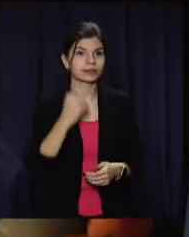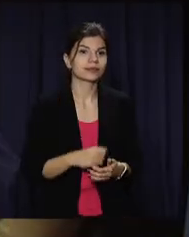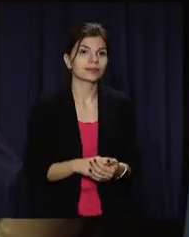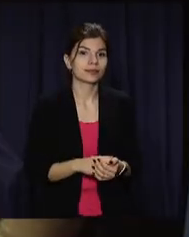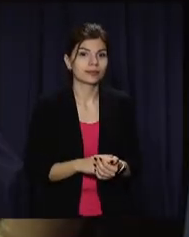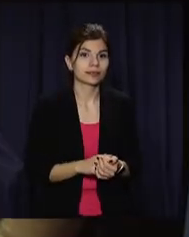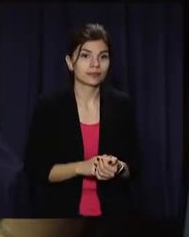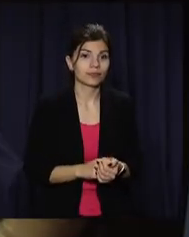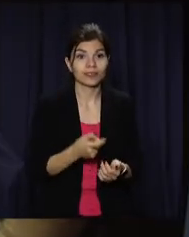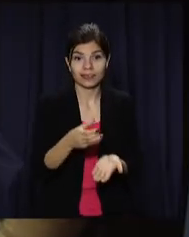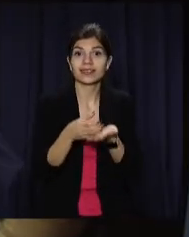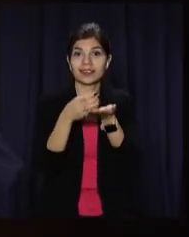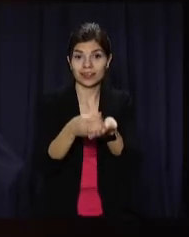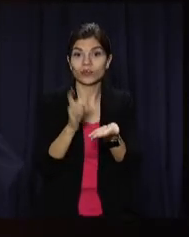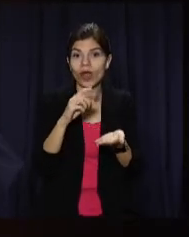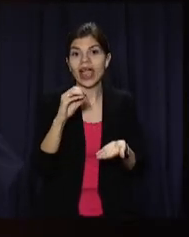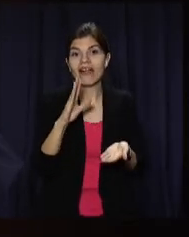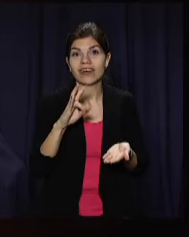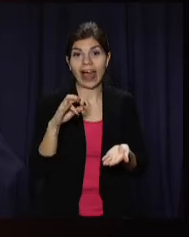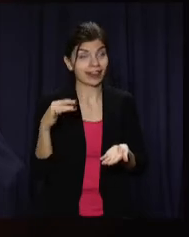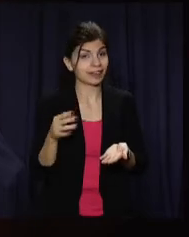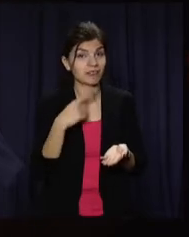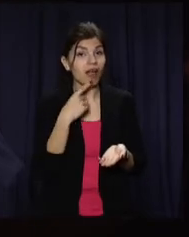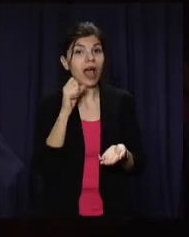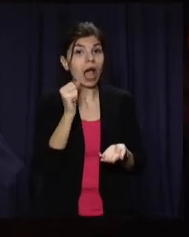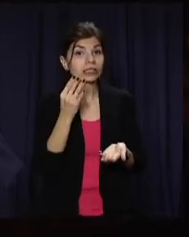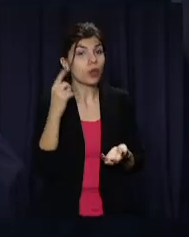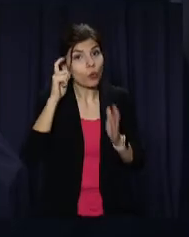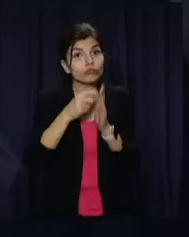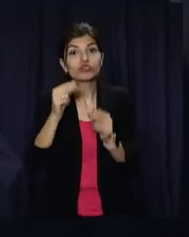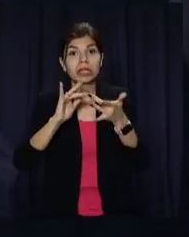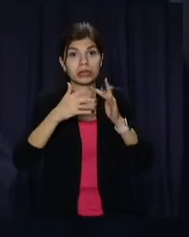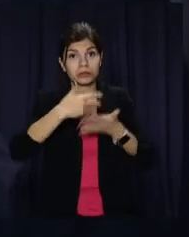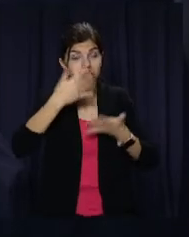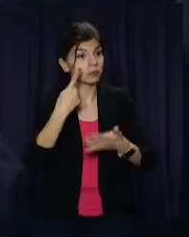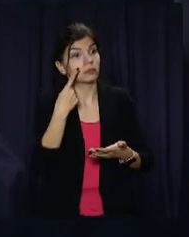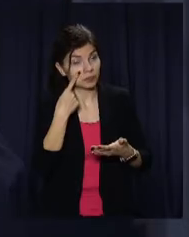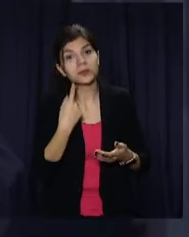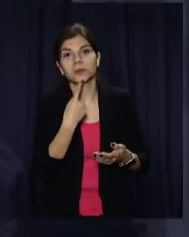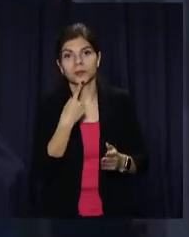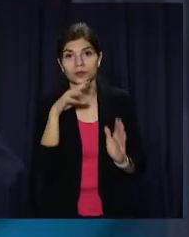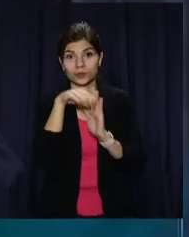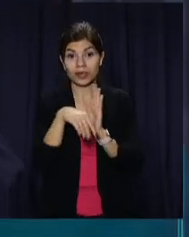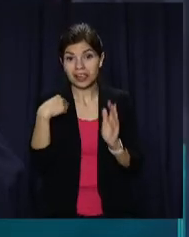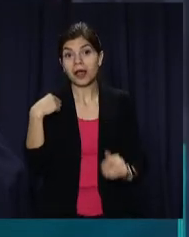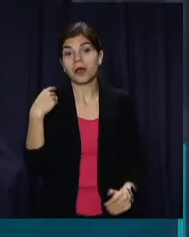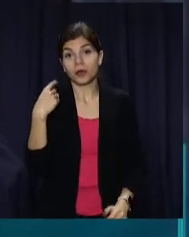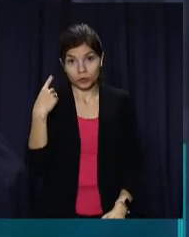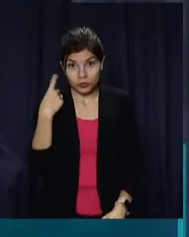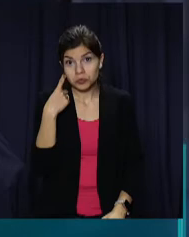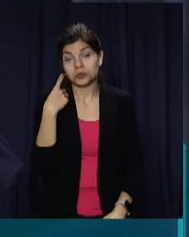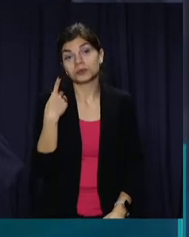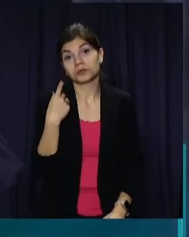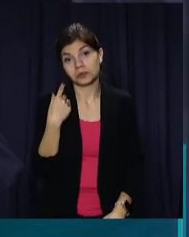На филе жанку кави завитав и Евген. Розповидая про акцию, узнався из соцмереж и решив долучиться. Я знал об этой акции и